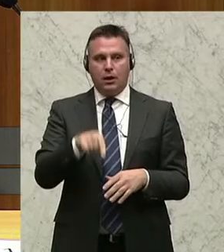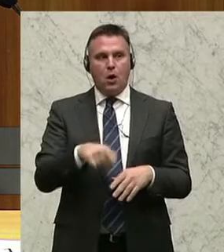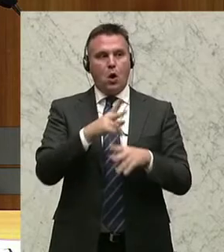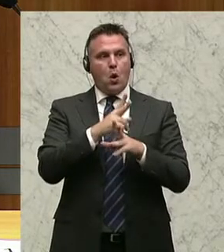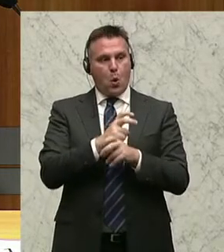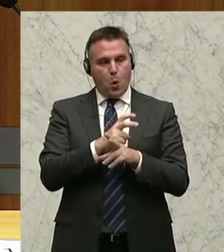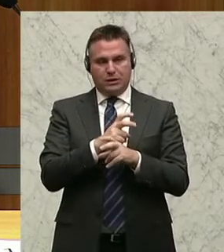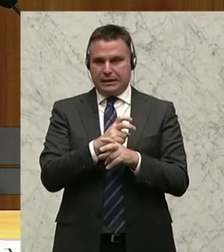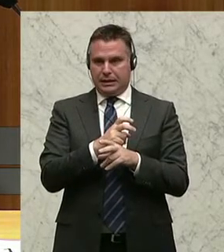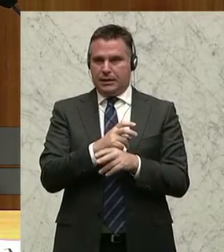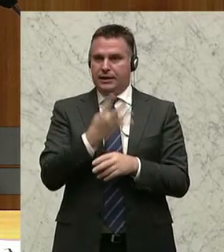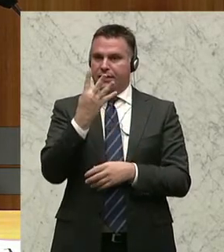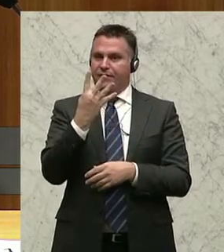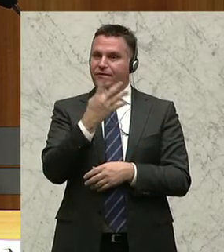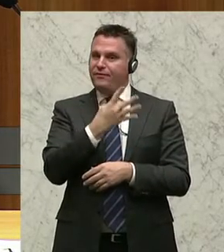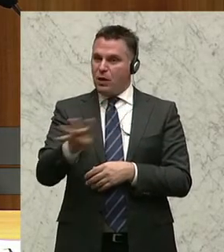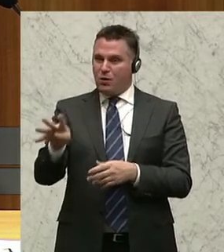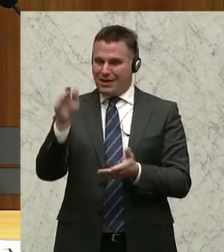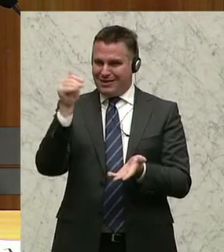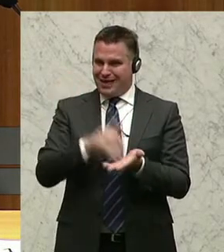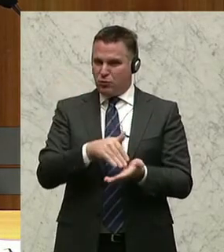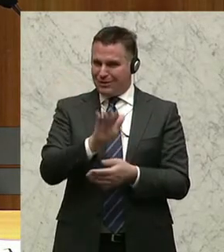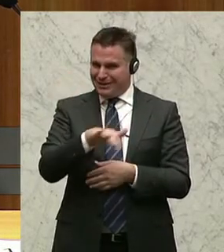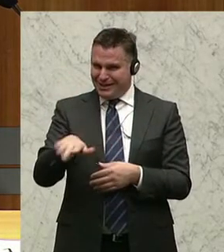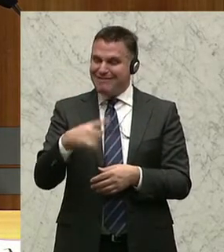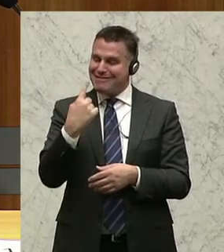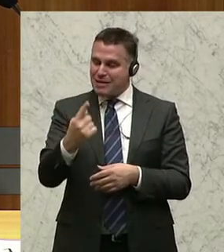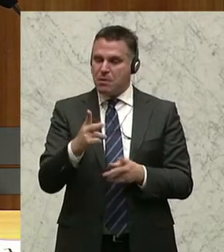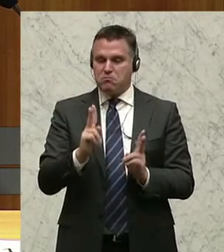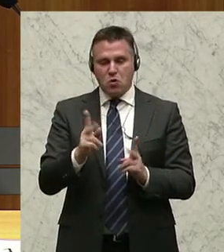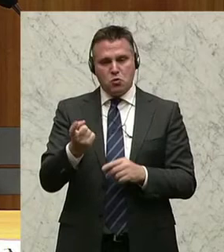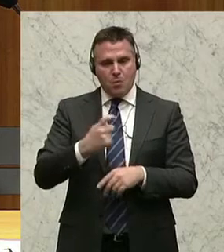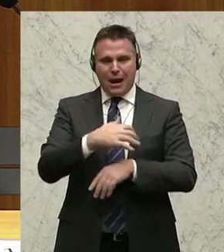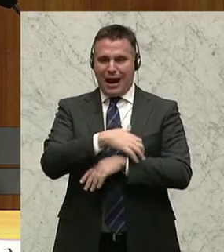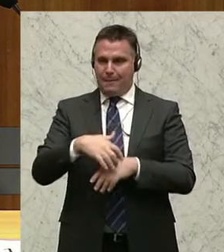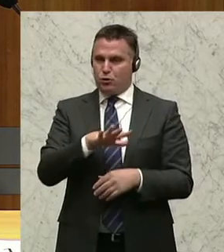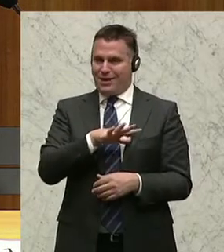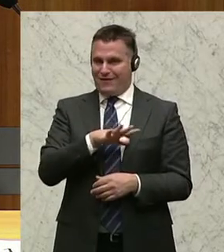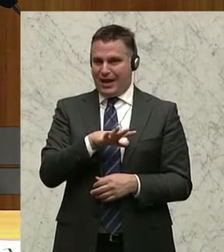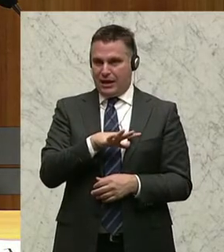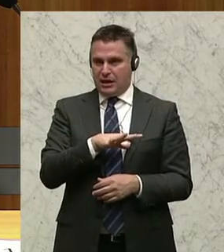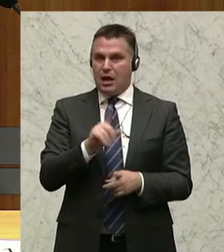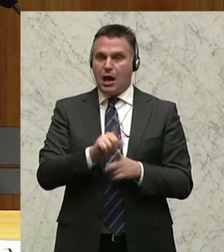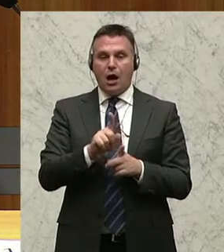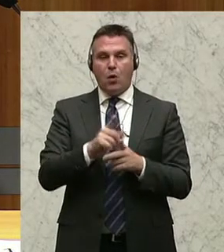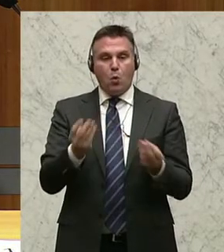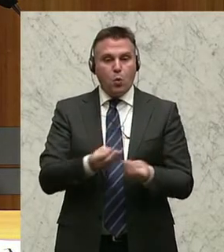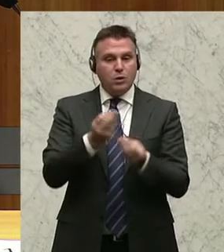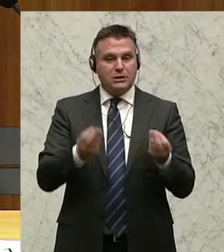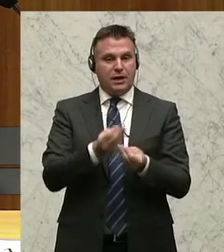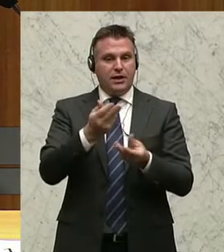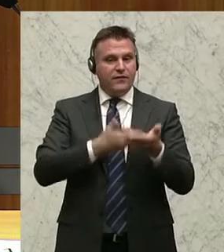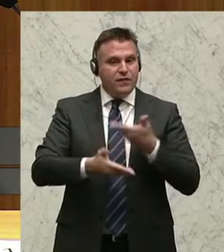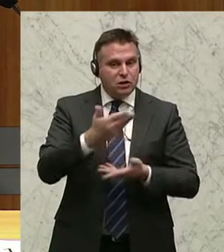sind mehr als 400.000 Kinder und Jugendliche armutsgefährdet oder laufen Gefahr, aus wirtschaftlichen Gründen